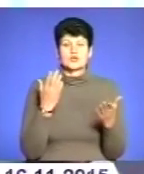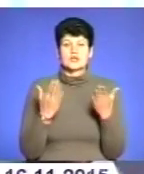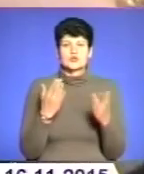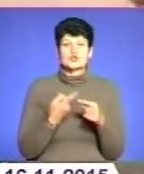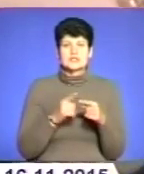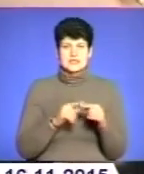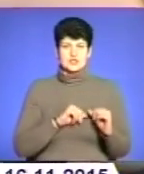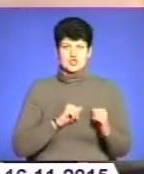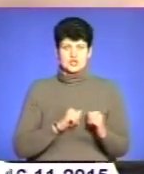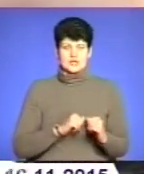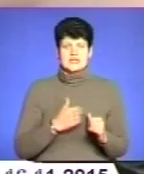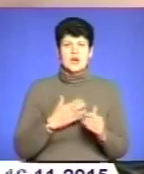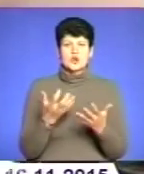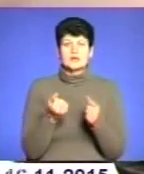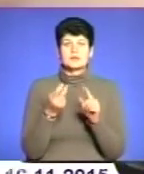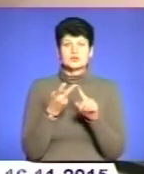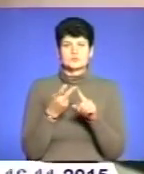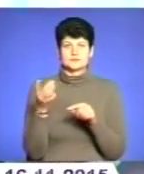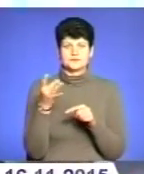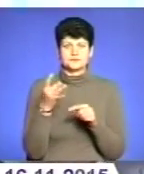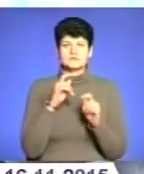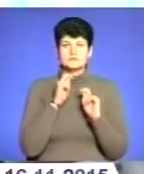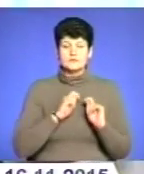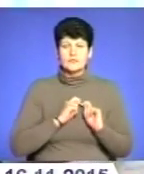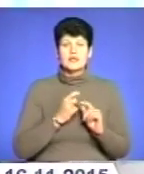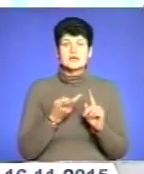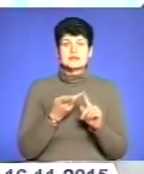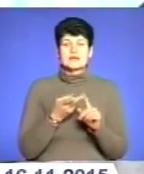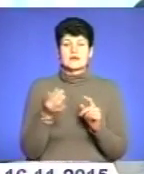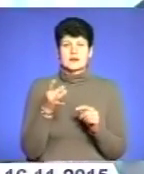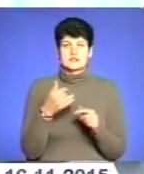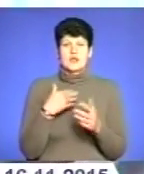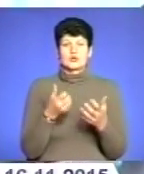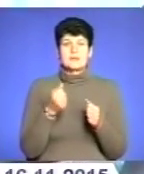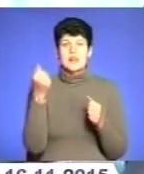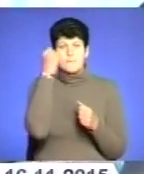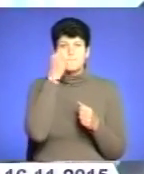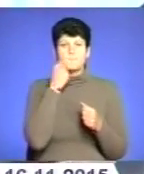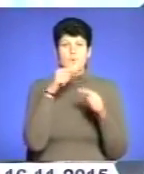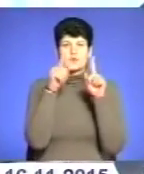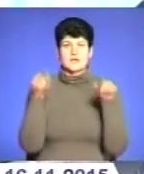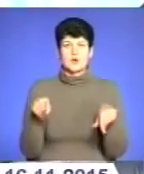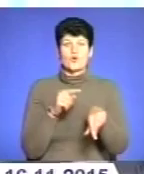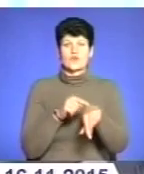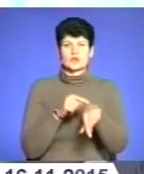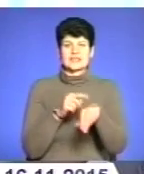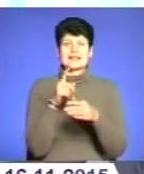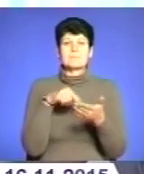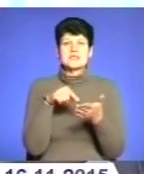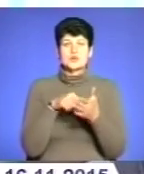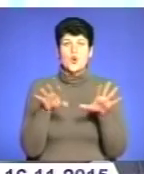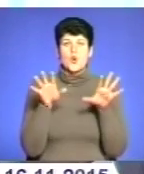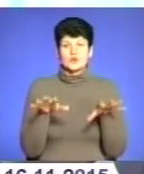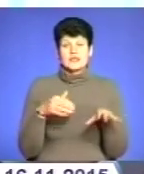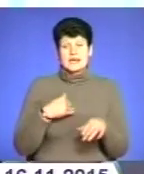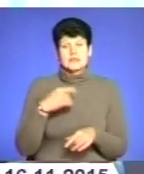щиро. Я отримала вже вдруге нагороду, цього року я отримала саме подяку і годинник від міського голови. Я так